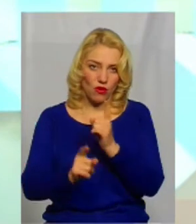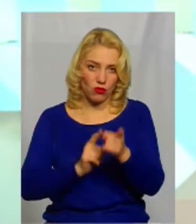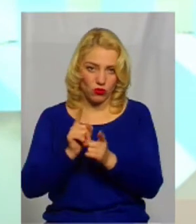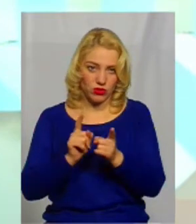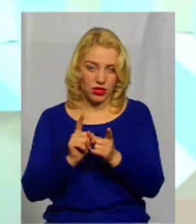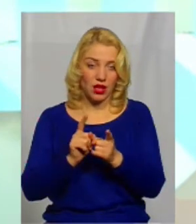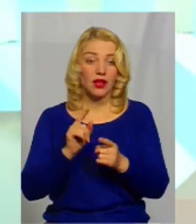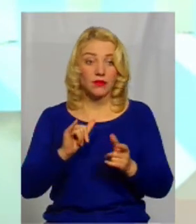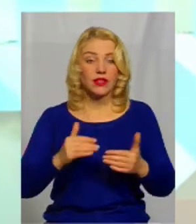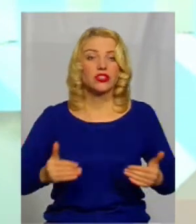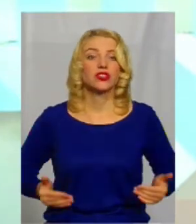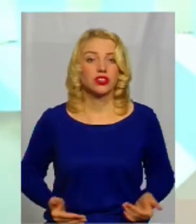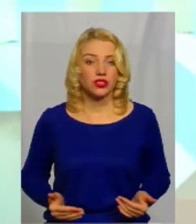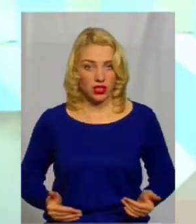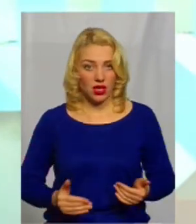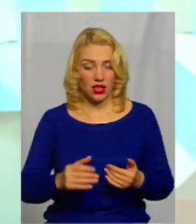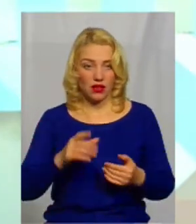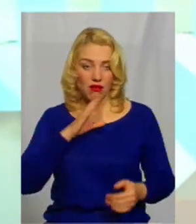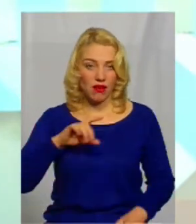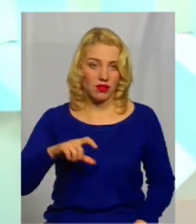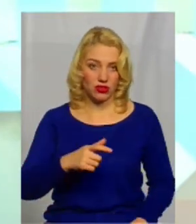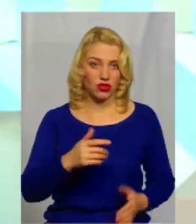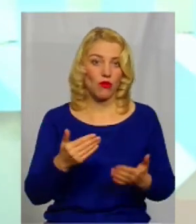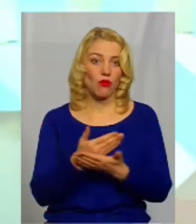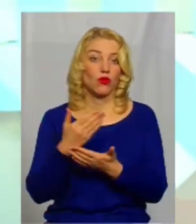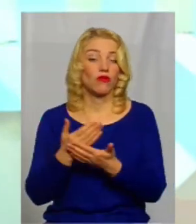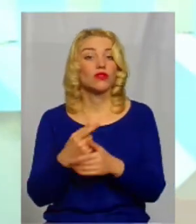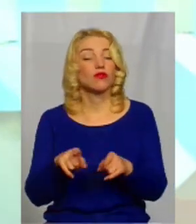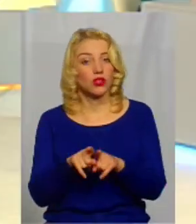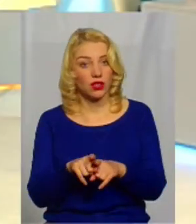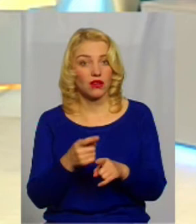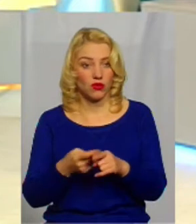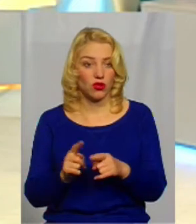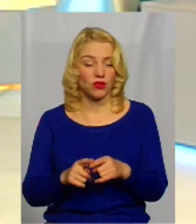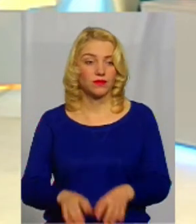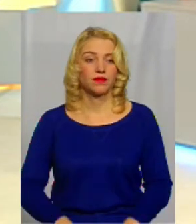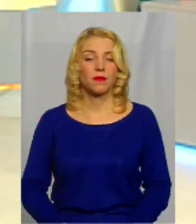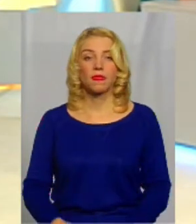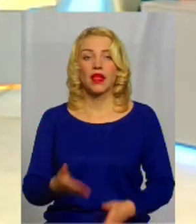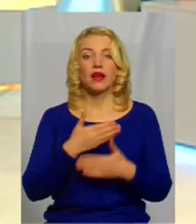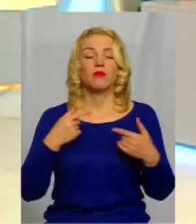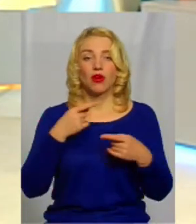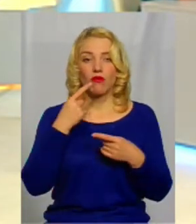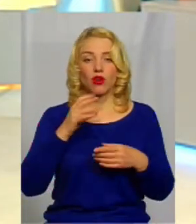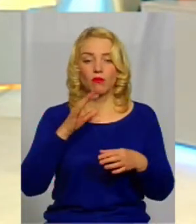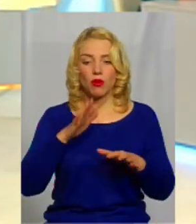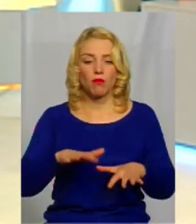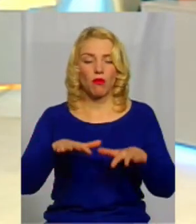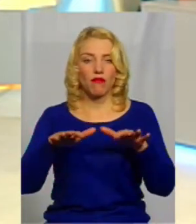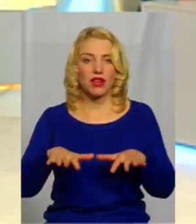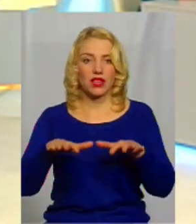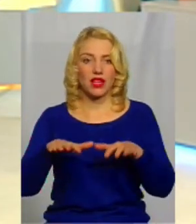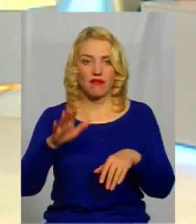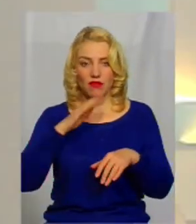І, ну, життя річки поновлюється. А так от вона... Ми говоримо про поверхневі води,